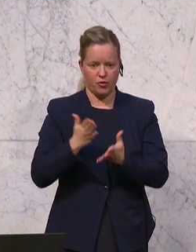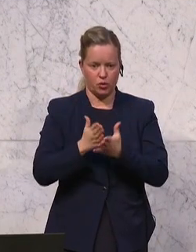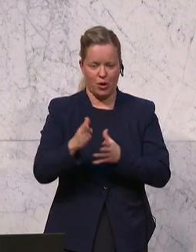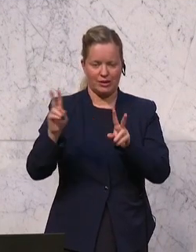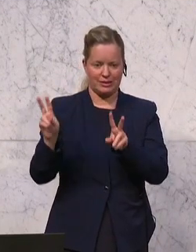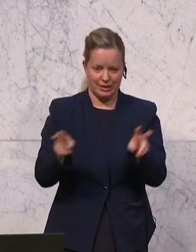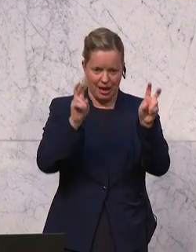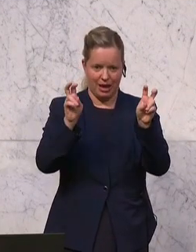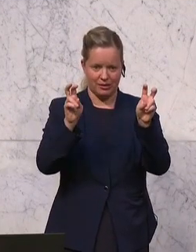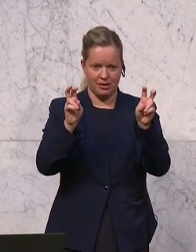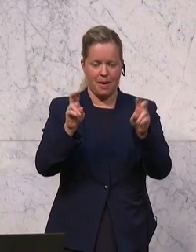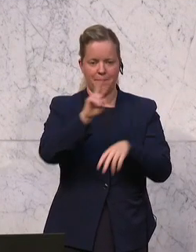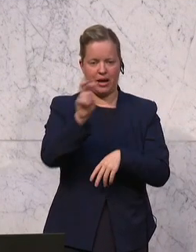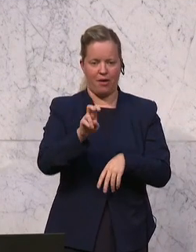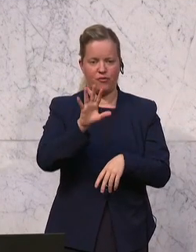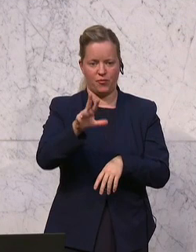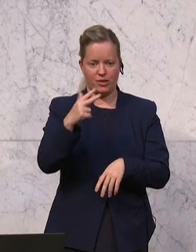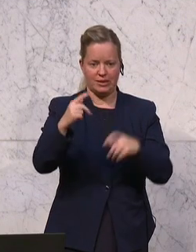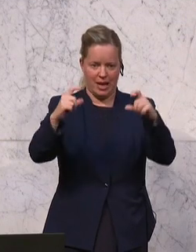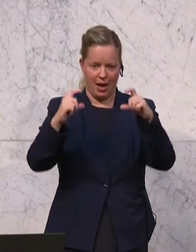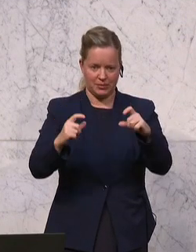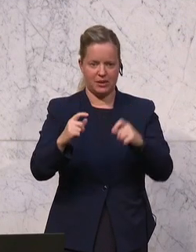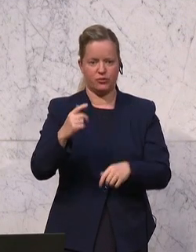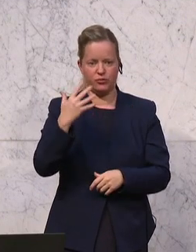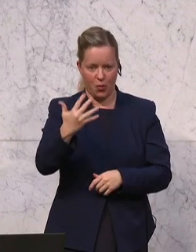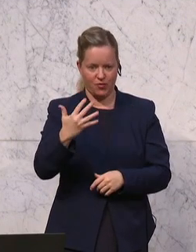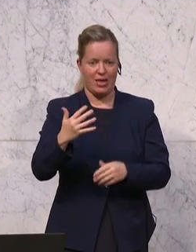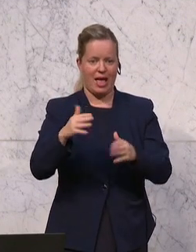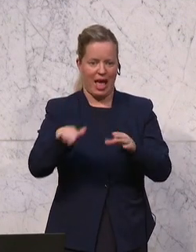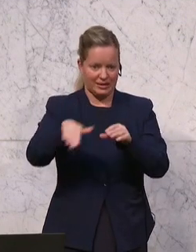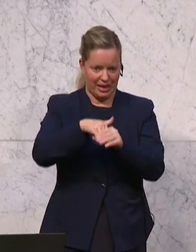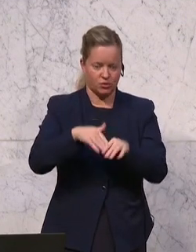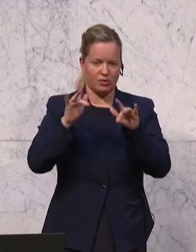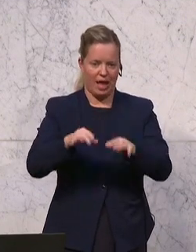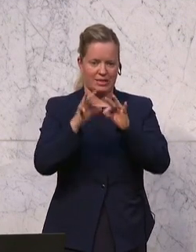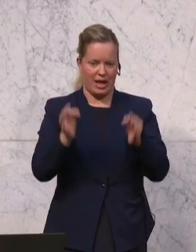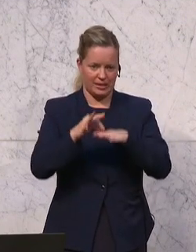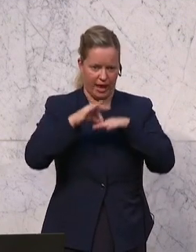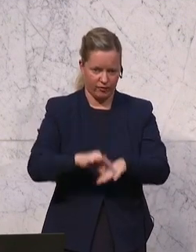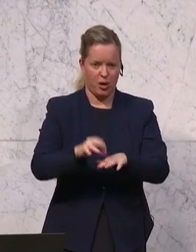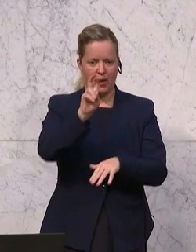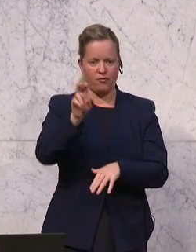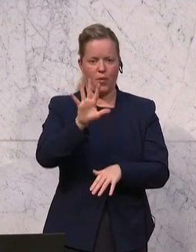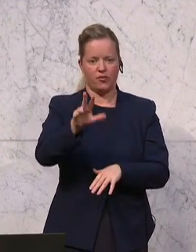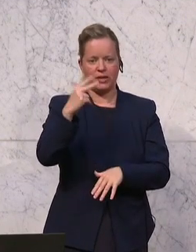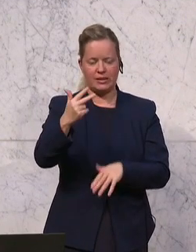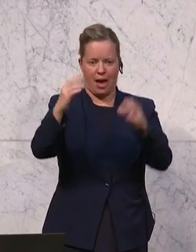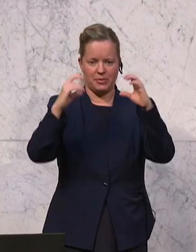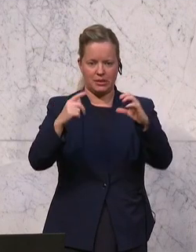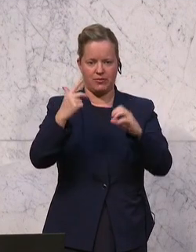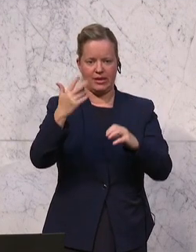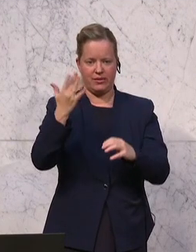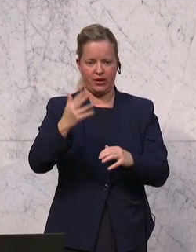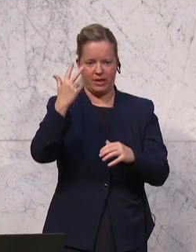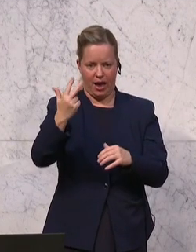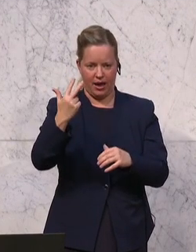Zitat Paragraf 35, Absatz 5 ersetzt und folgenden Satz eingefügt, Paragraf 35, Absatz 2, Ziffer 3